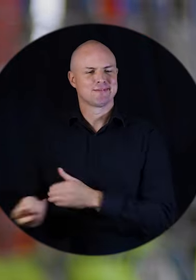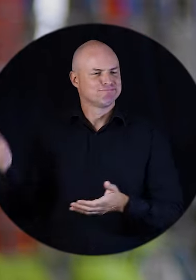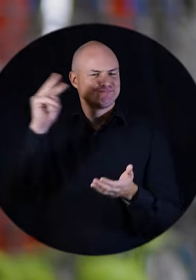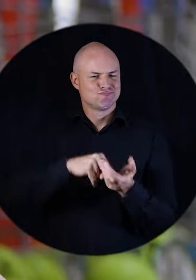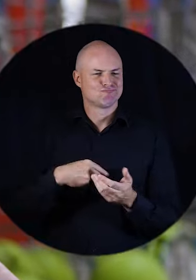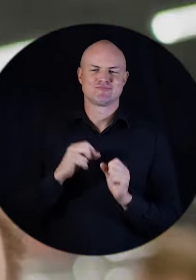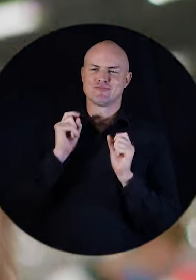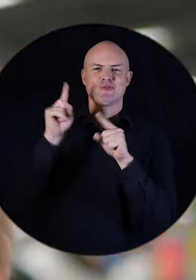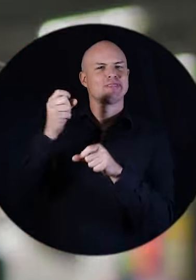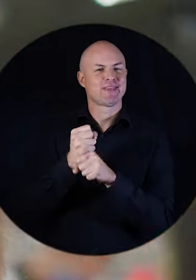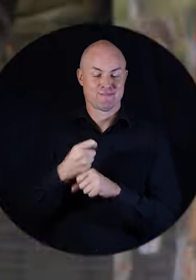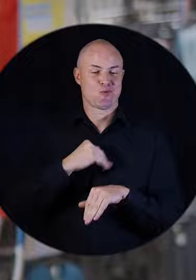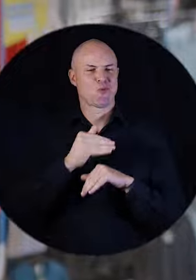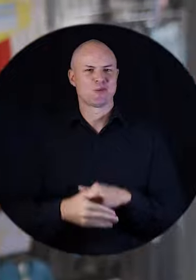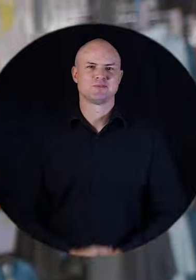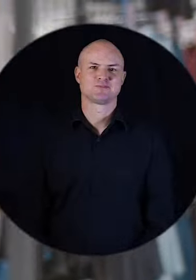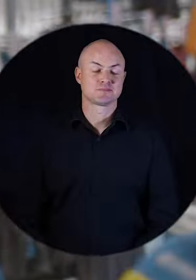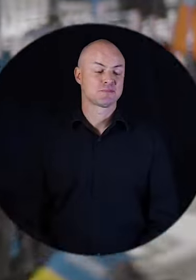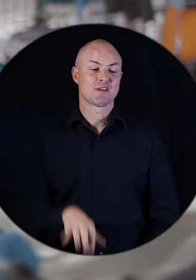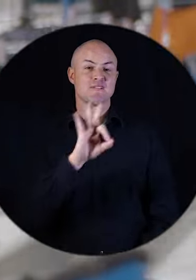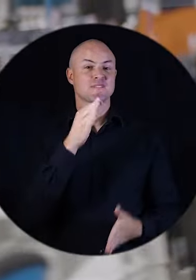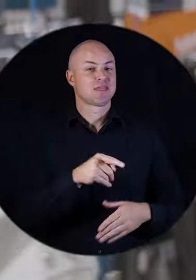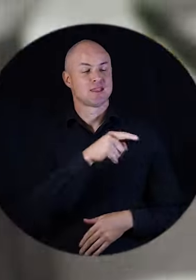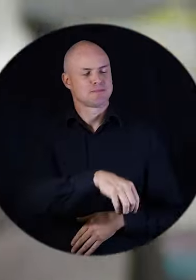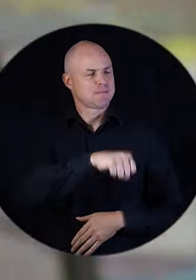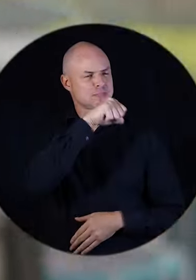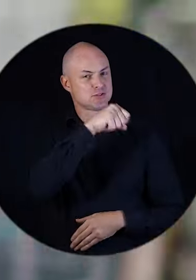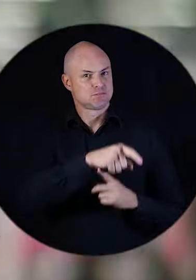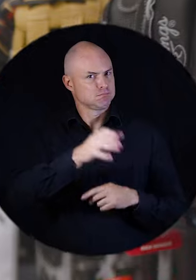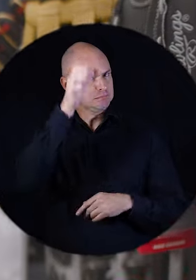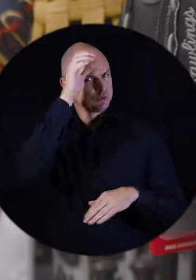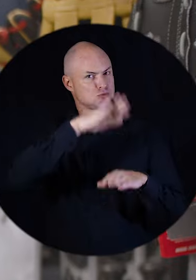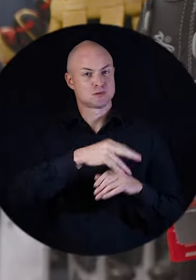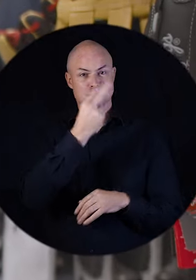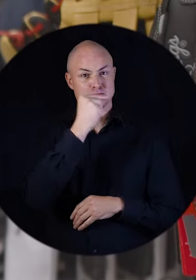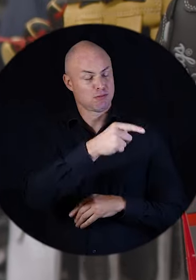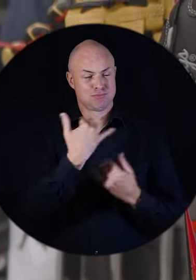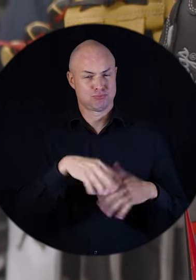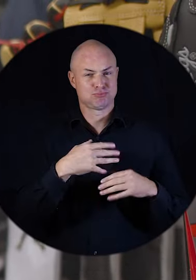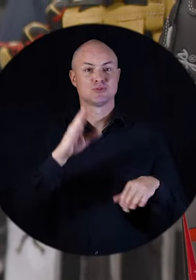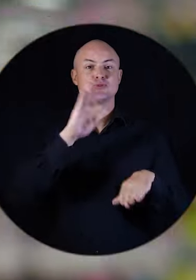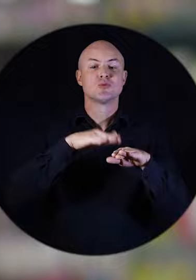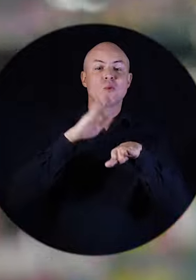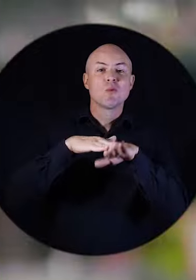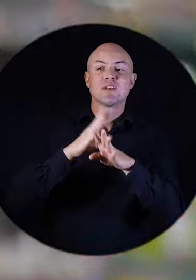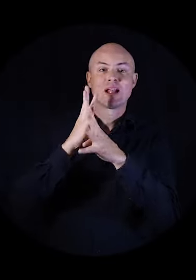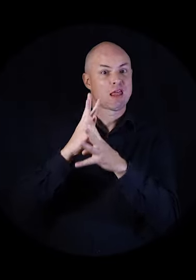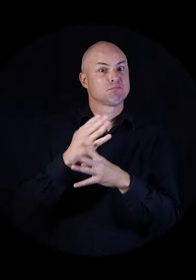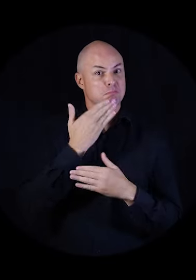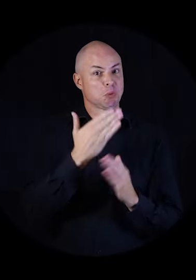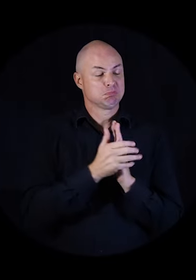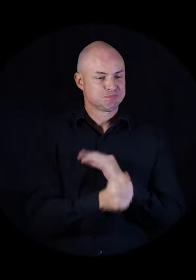sais que je vais aller travailler. Fred, c'est un passionné. Il a énormément de connaissances en sport. Il est super fort dans le conseil client.